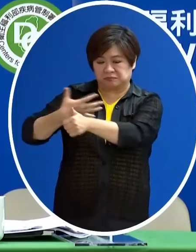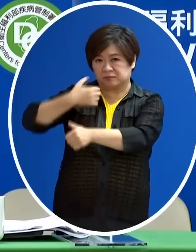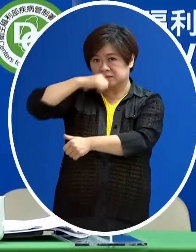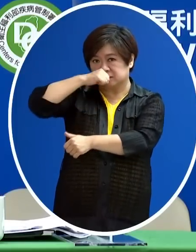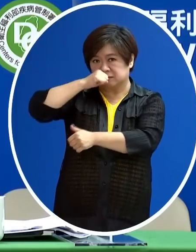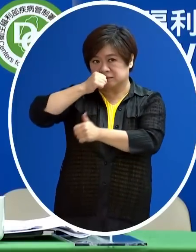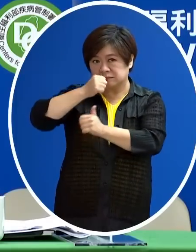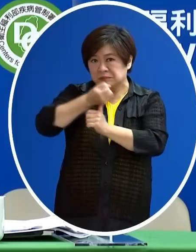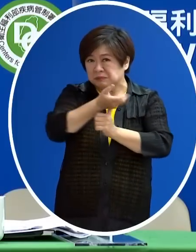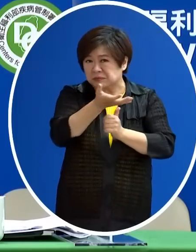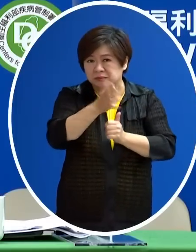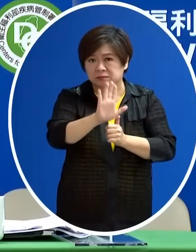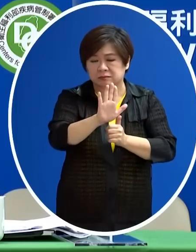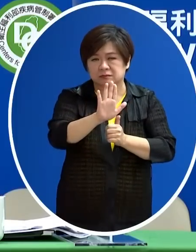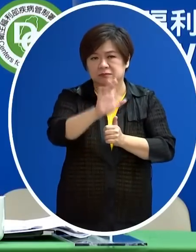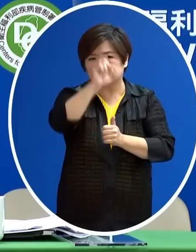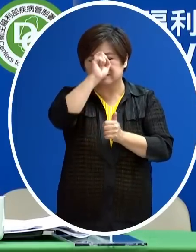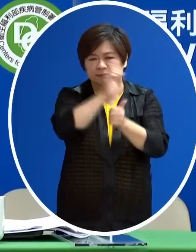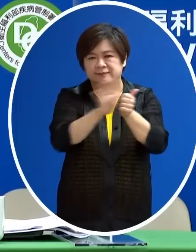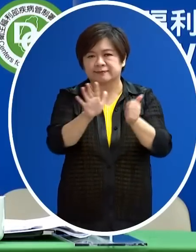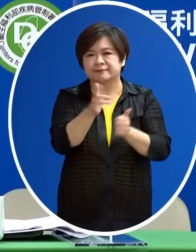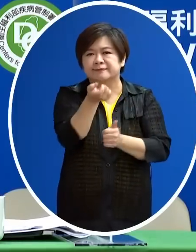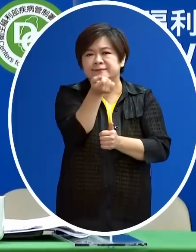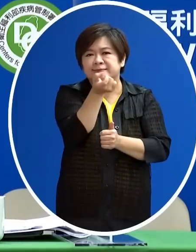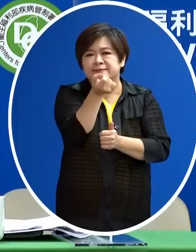那可以降低他對我們的影響